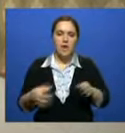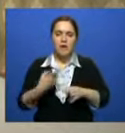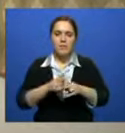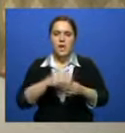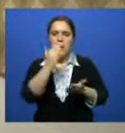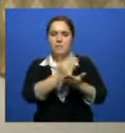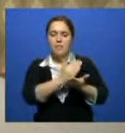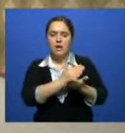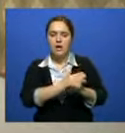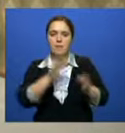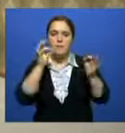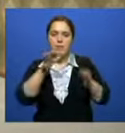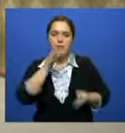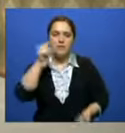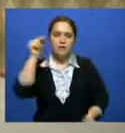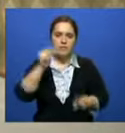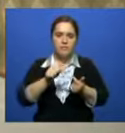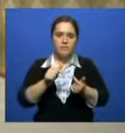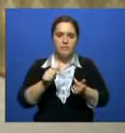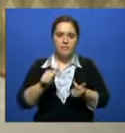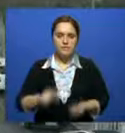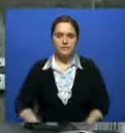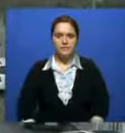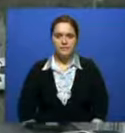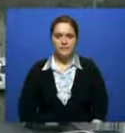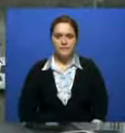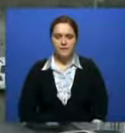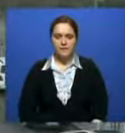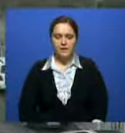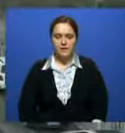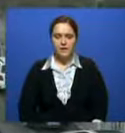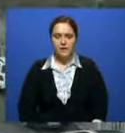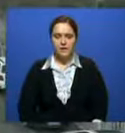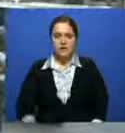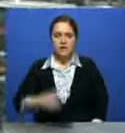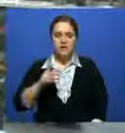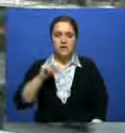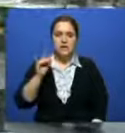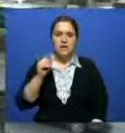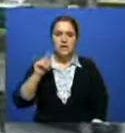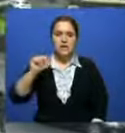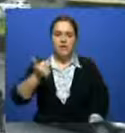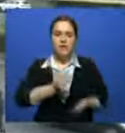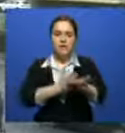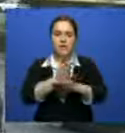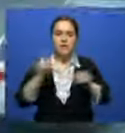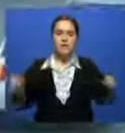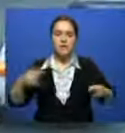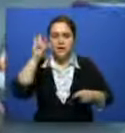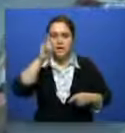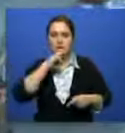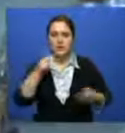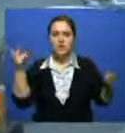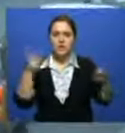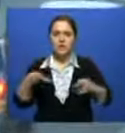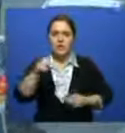требованиям времени и указывать правильный путь развития страны. Одним из основных направлений развития Казахстана эксперты называют формирование общества